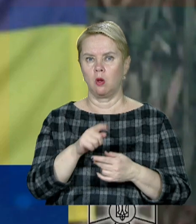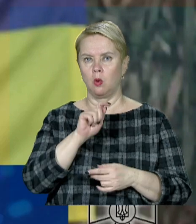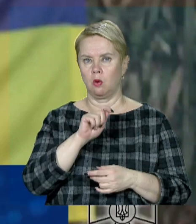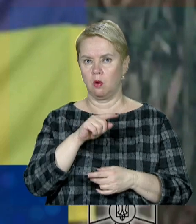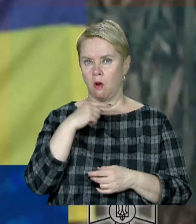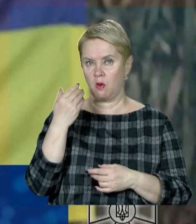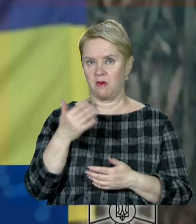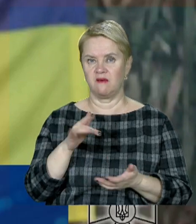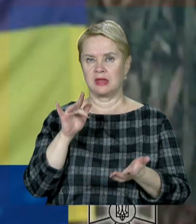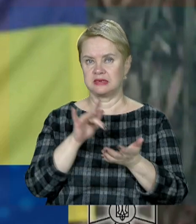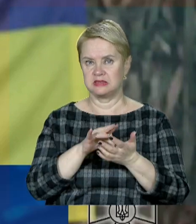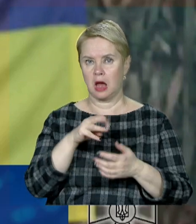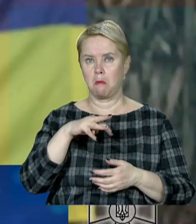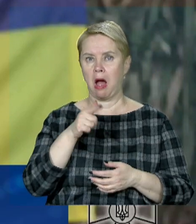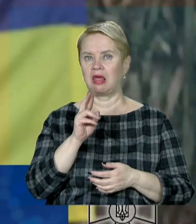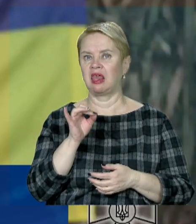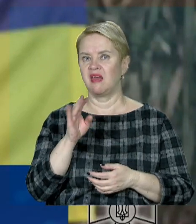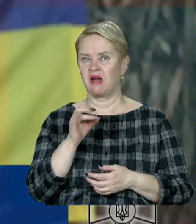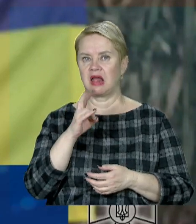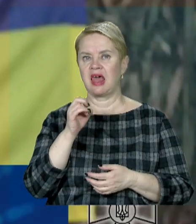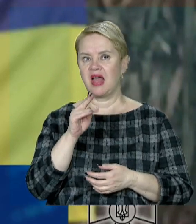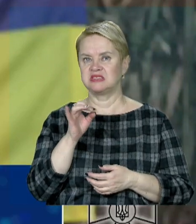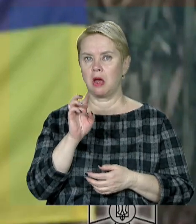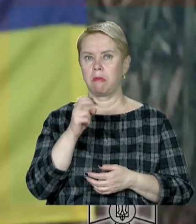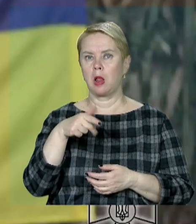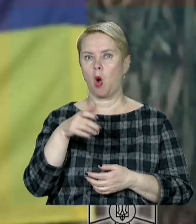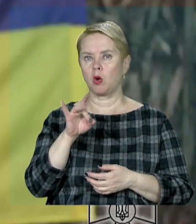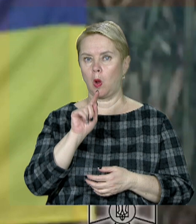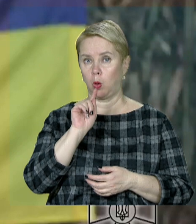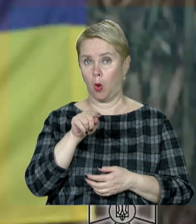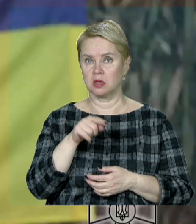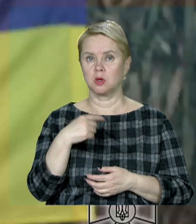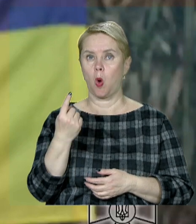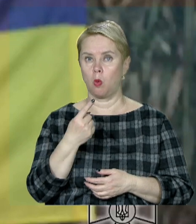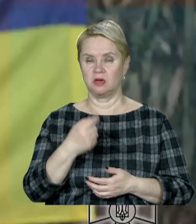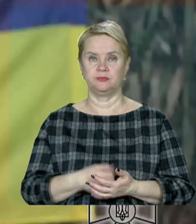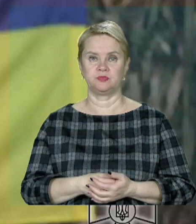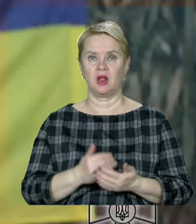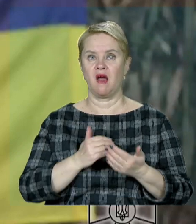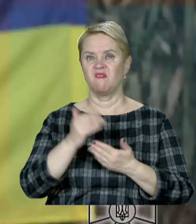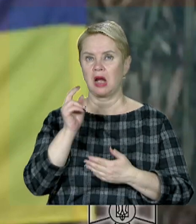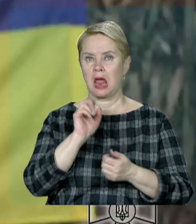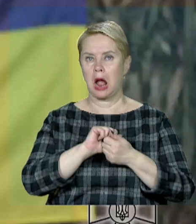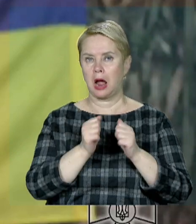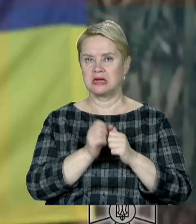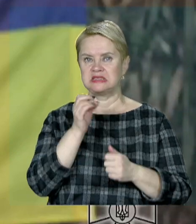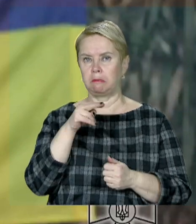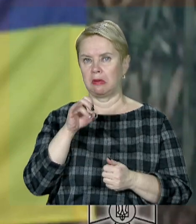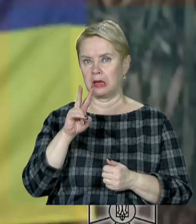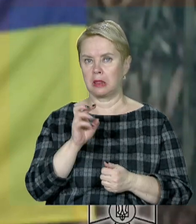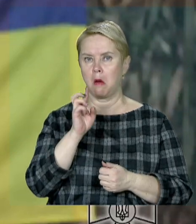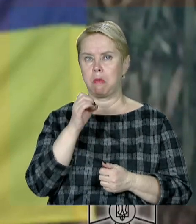в районах населених пунктів Макіївка, Невське і Білогорівка Луганської області, Верхньокам'янське, Спірне,